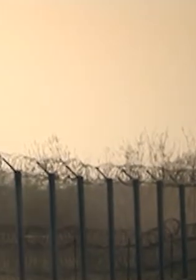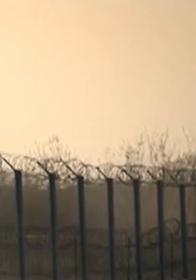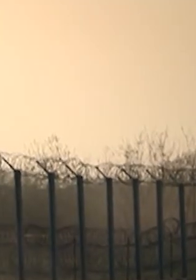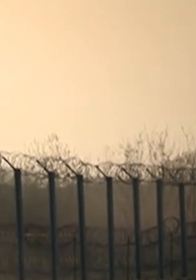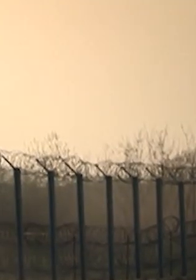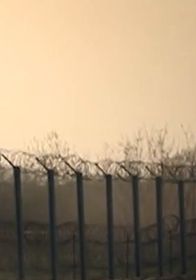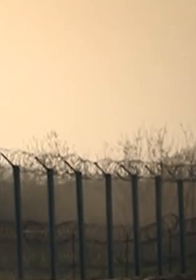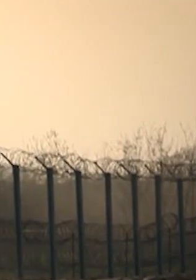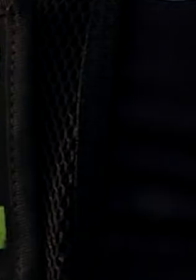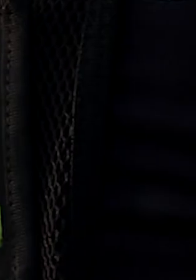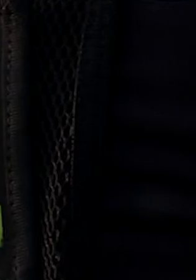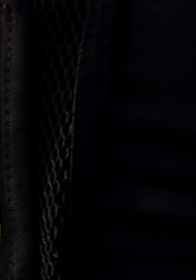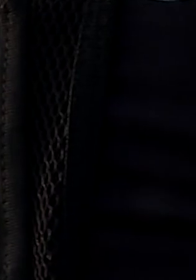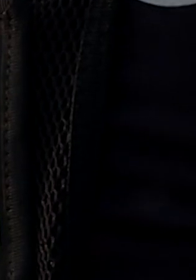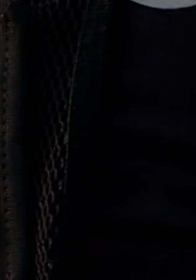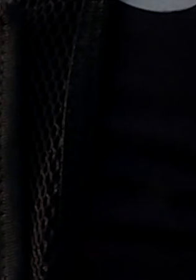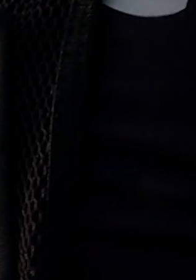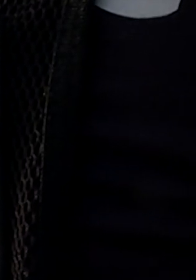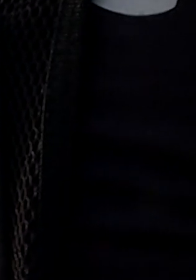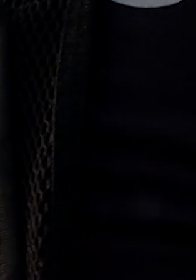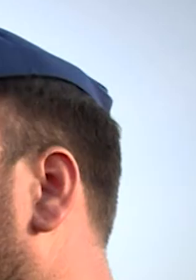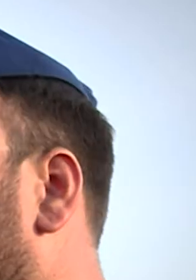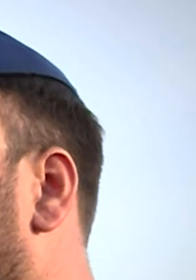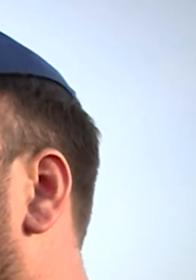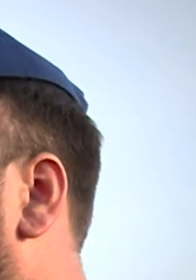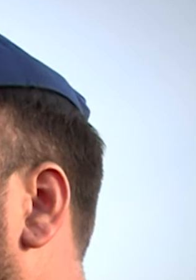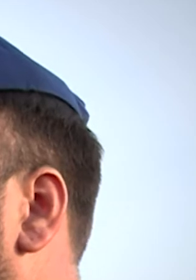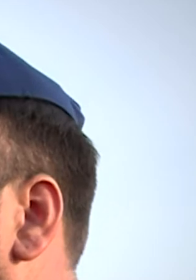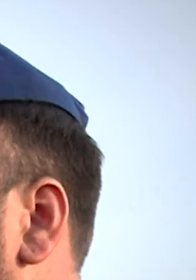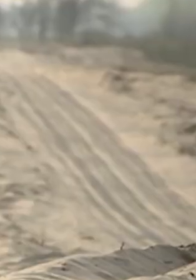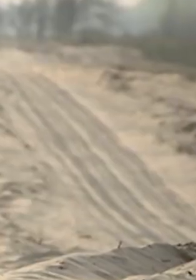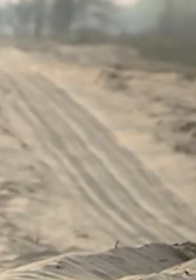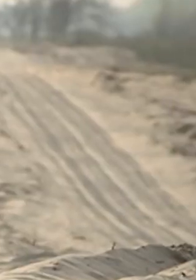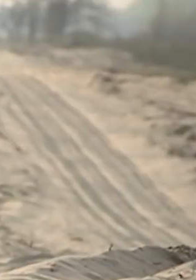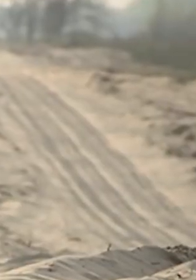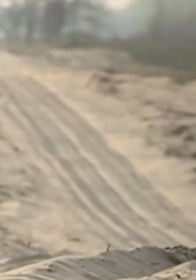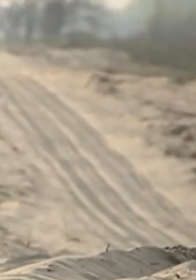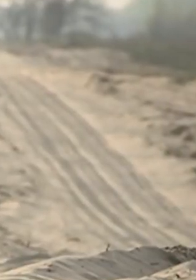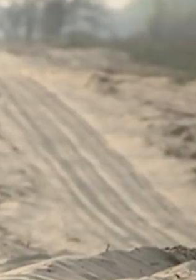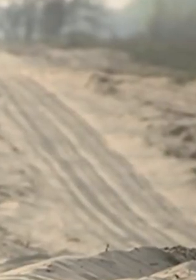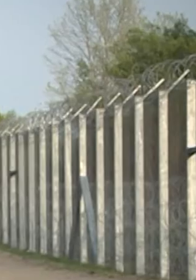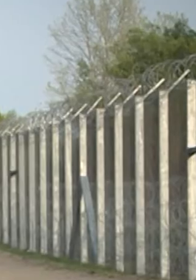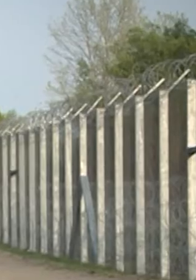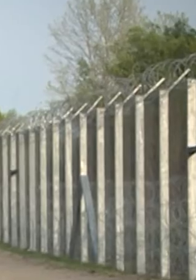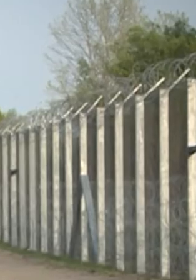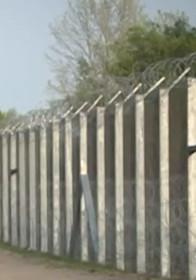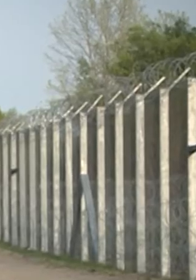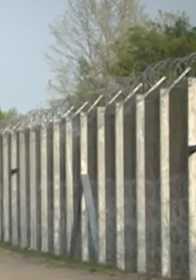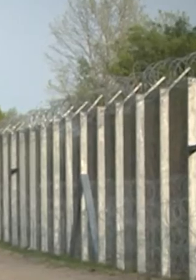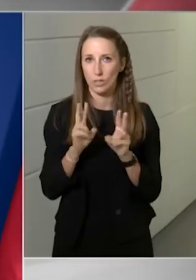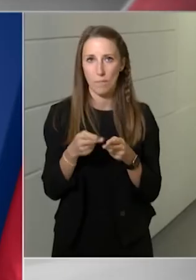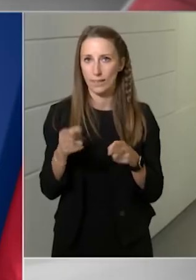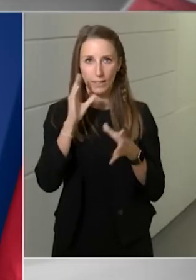2200 határvadász vesznek fel. Mindez tehermentesíti a katonaságot, a költségeit pedig a honvédelmi alapból